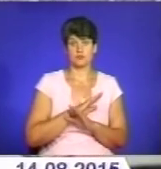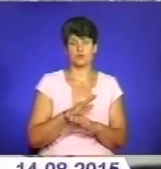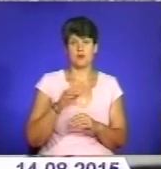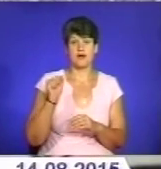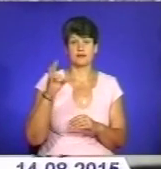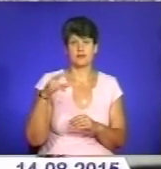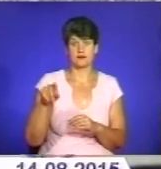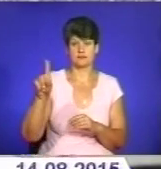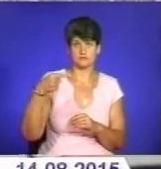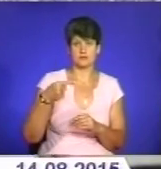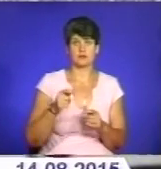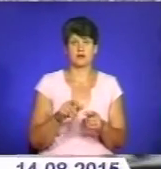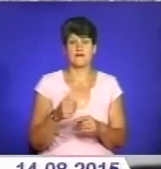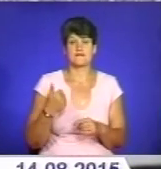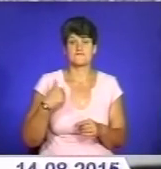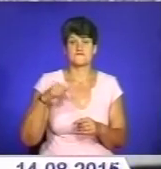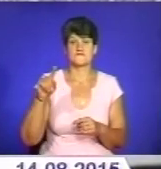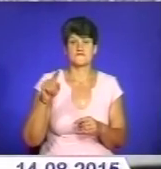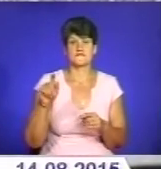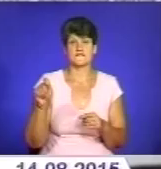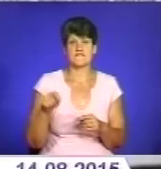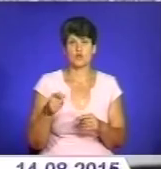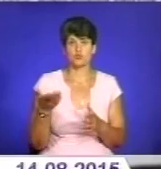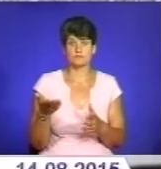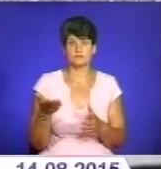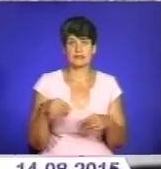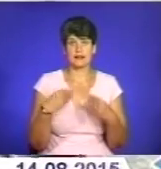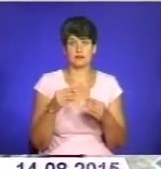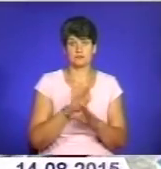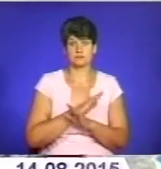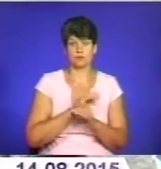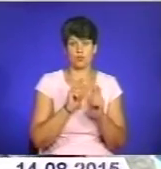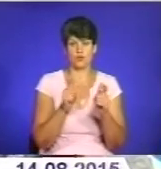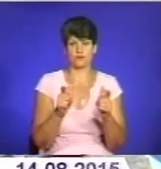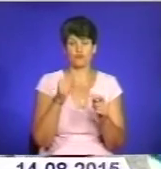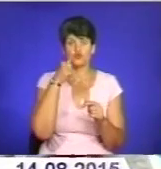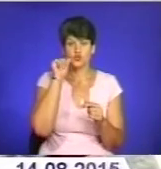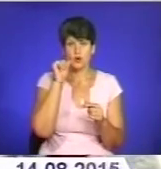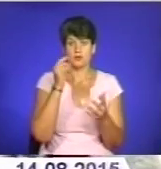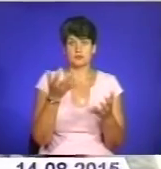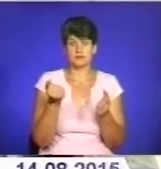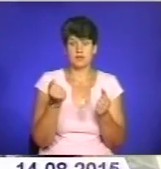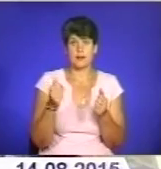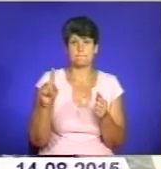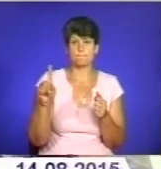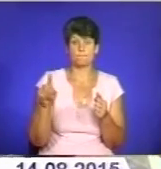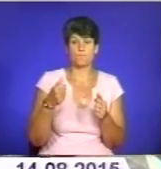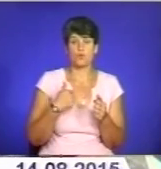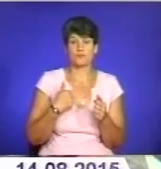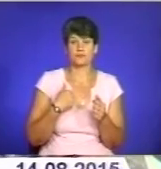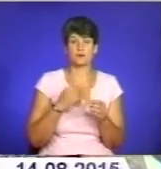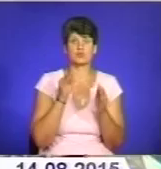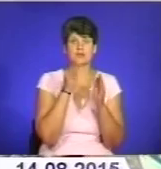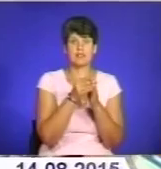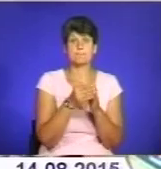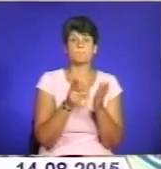на війну. Померлому виписали повістку. Вчора прийшла повістка, як в якому чині буде поставлено, поставлена по